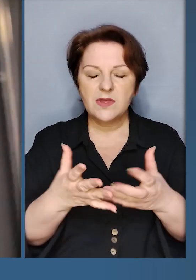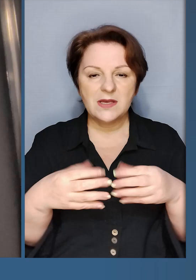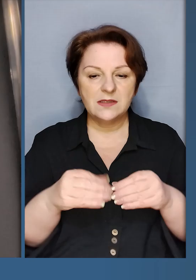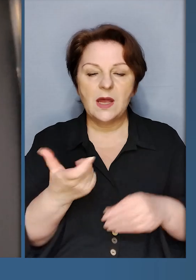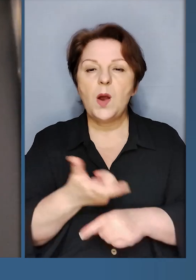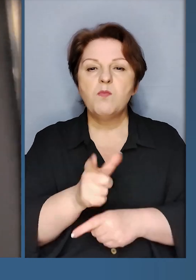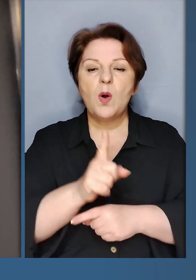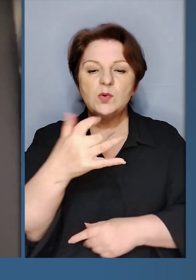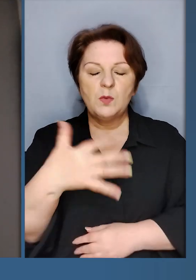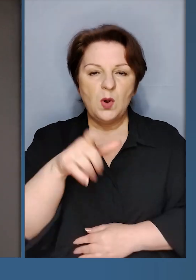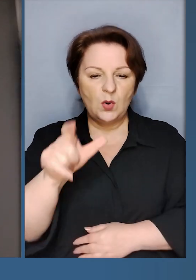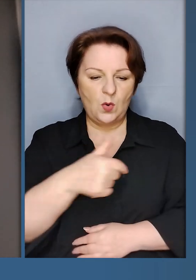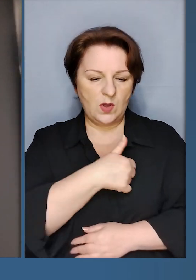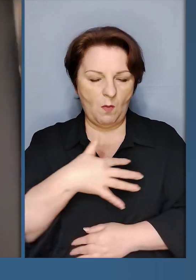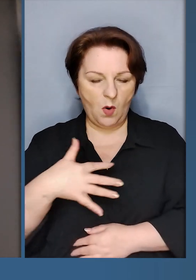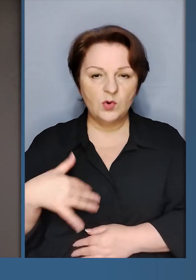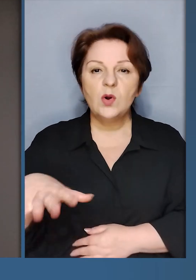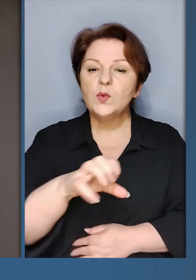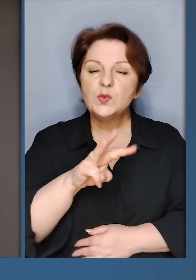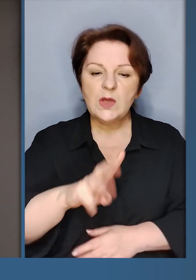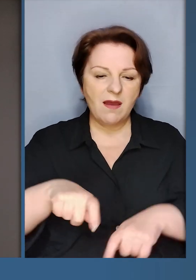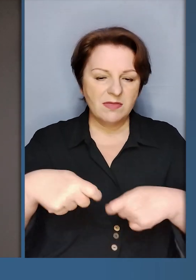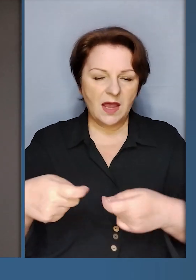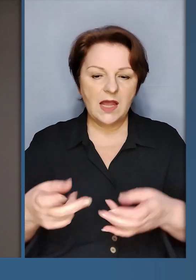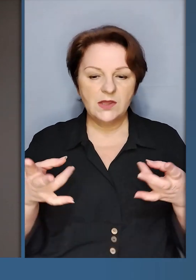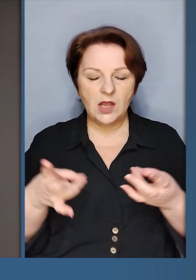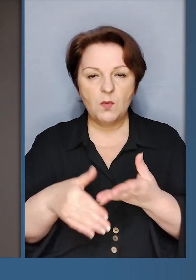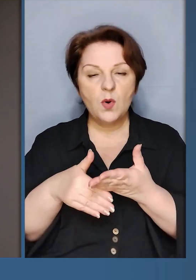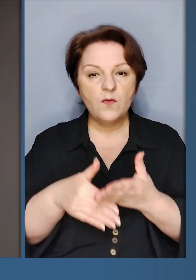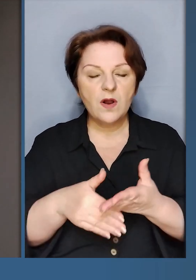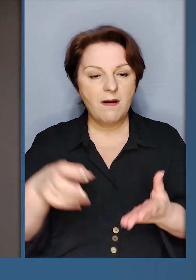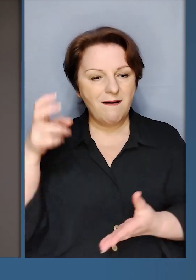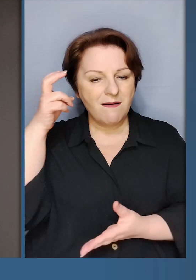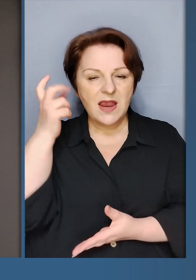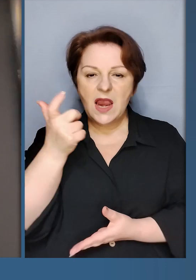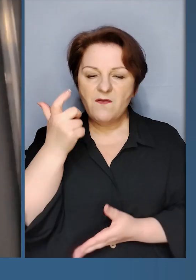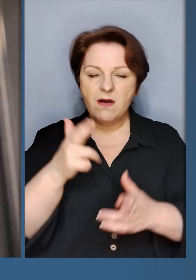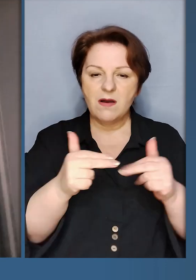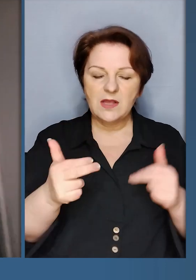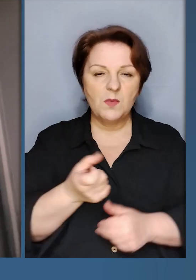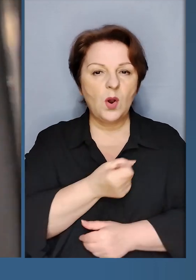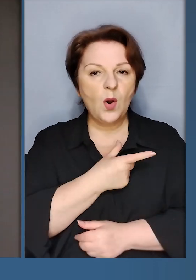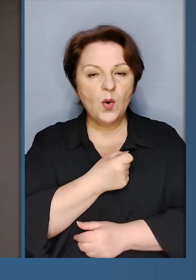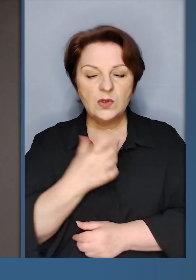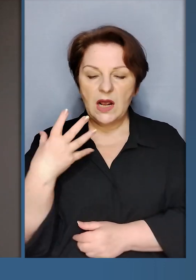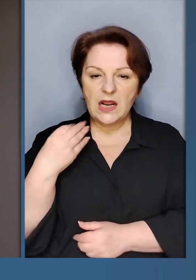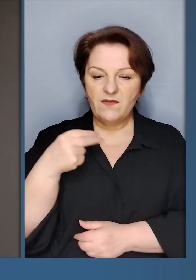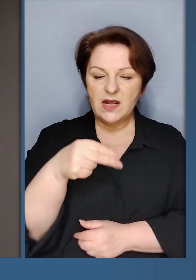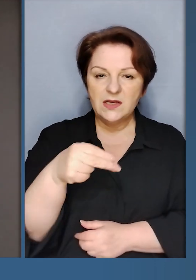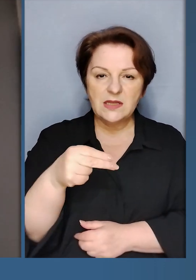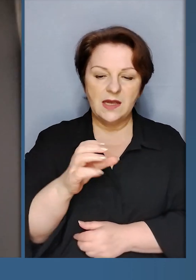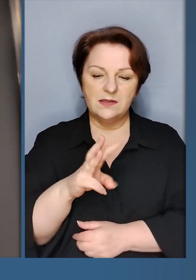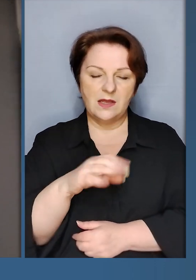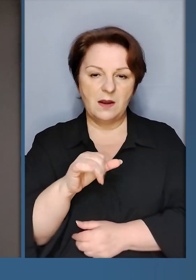близьким. Більше 150 людей поранено. Усім надано необхідну допомогу. Київ, Харків, Дніпро, Одеса,